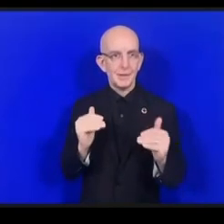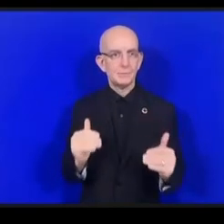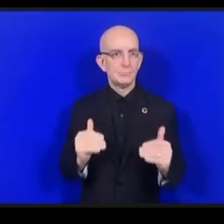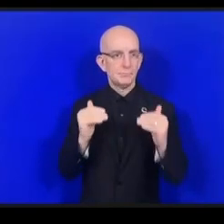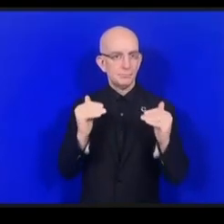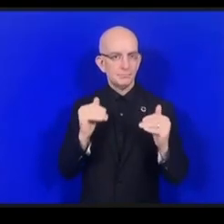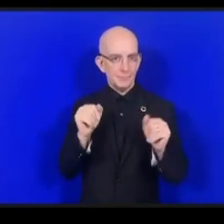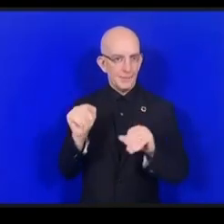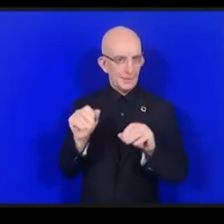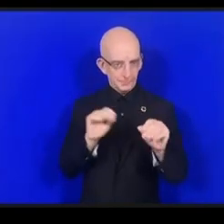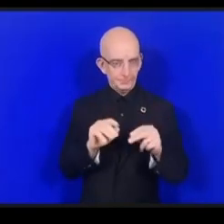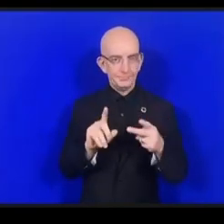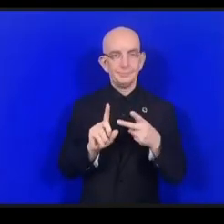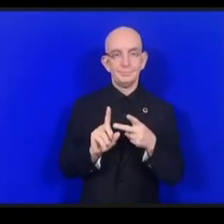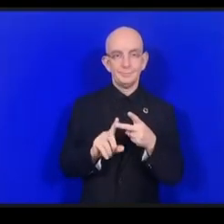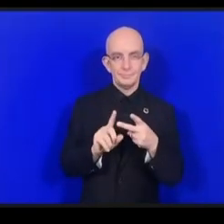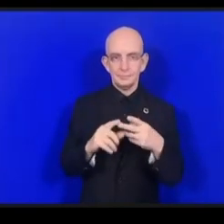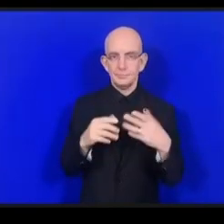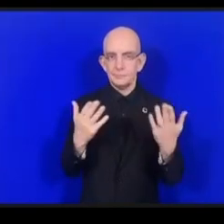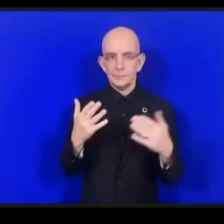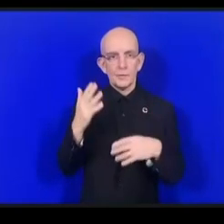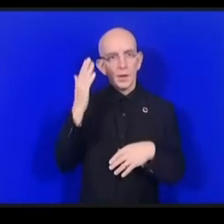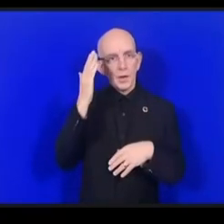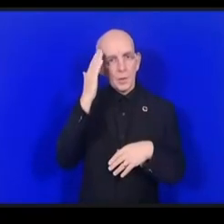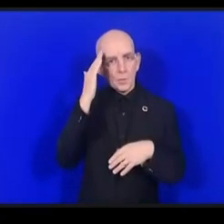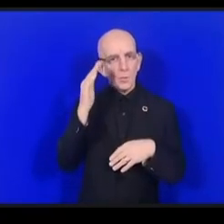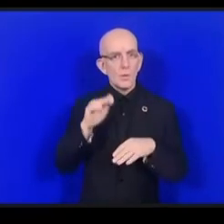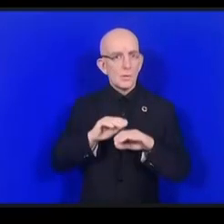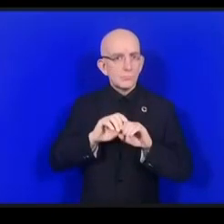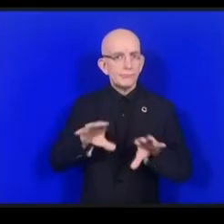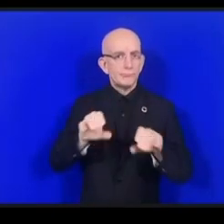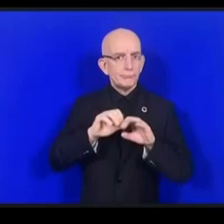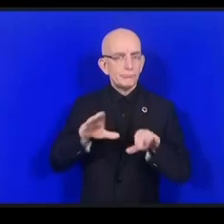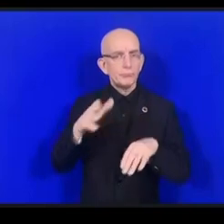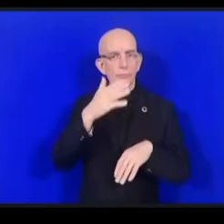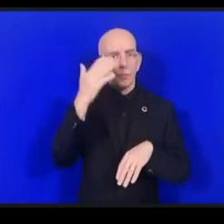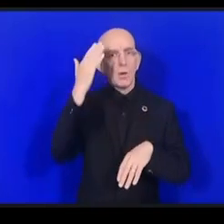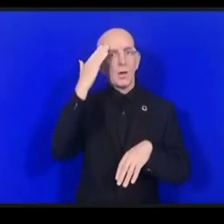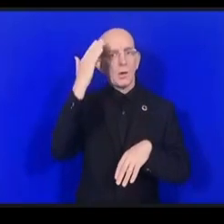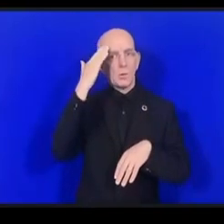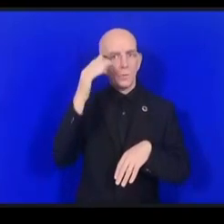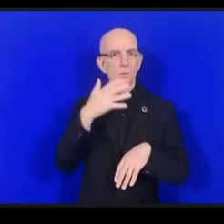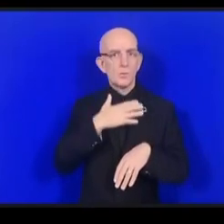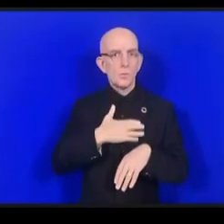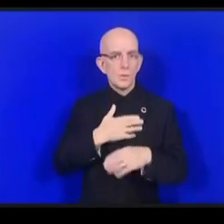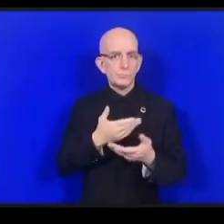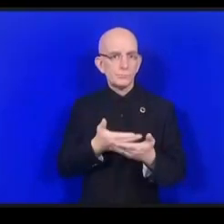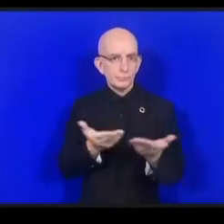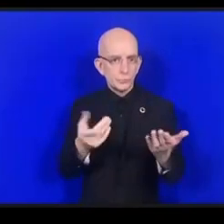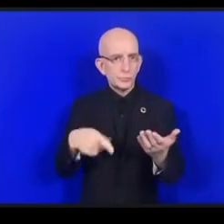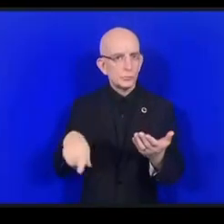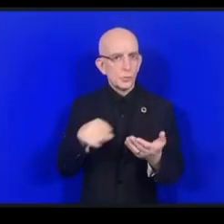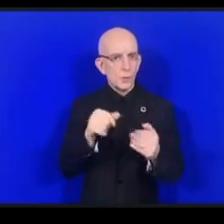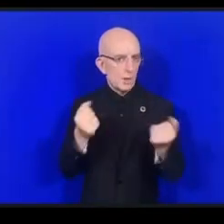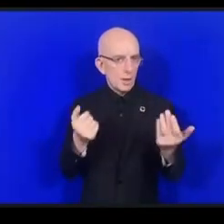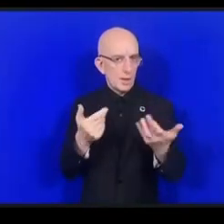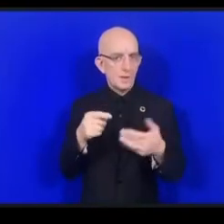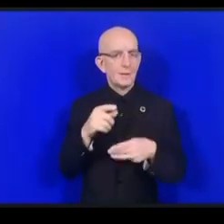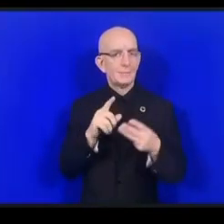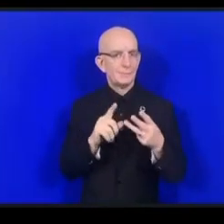فيما يطالب حقوق الإنسان وتسريع أداف التنمية المستدامة ليزا شكرا شكرا لك يا ماركس